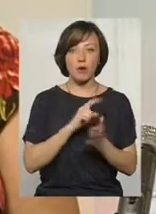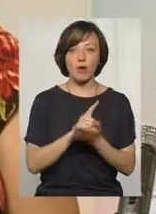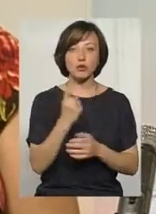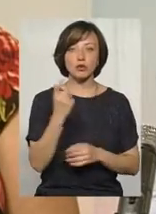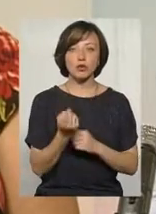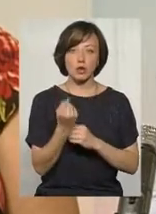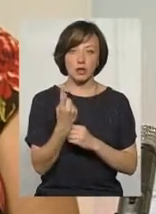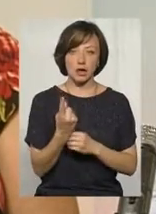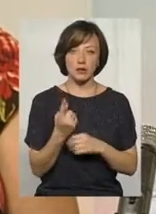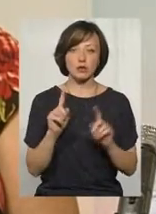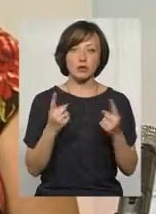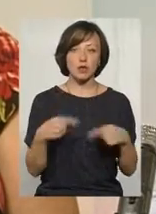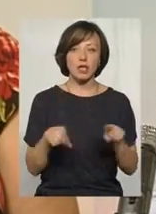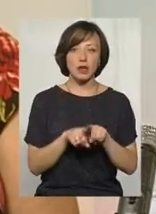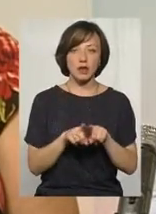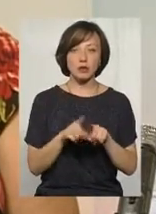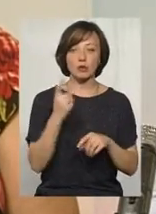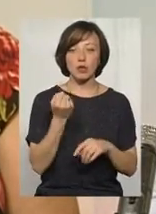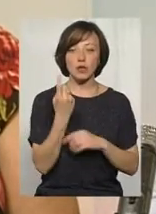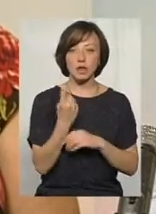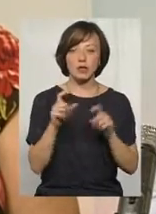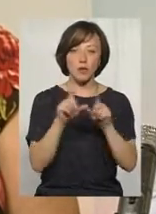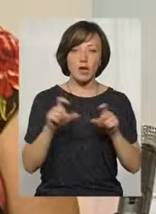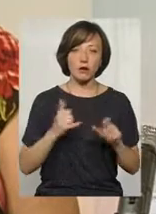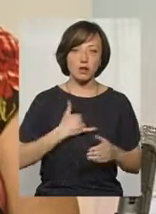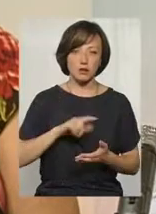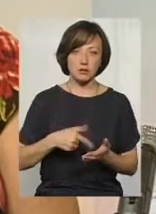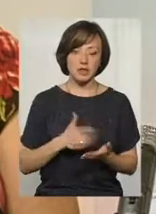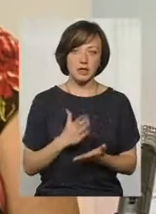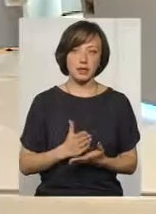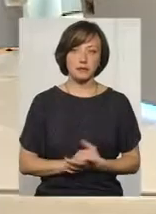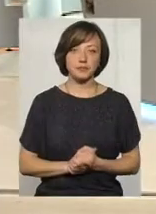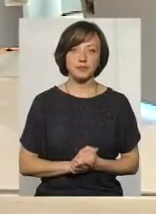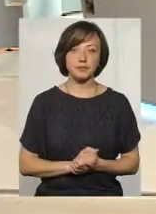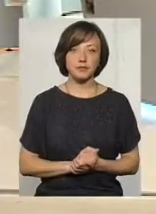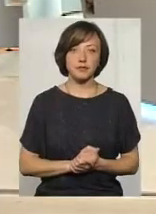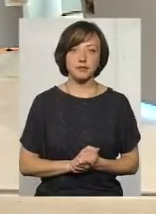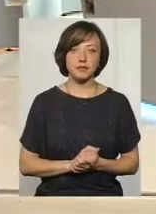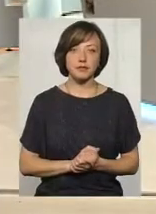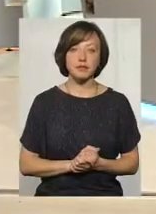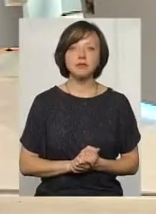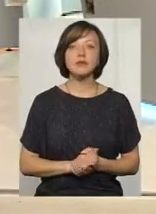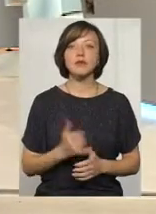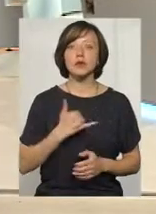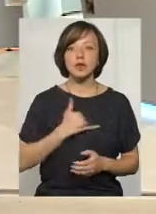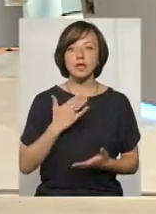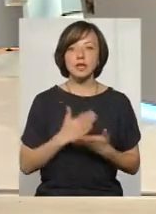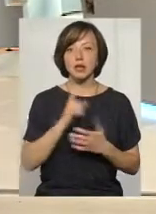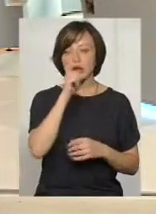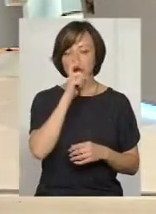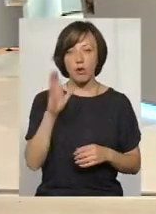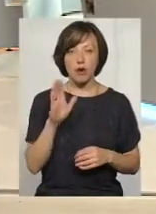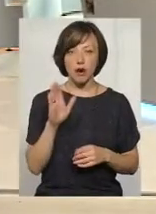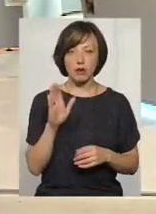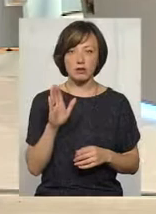111, оскільки таких 111 об'єктів у нас у місті є. Ви знаєте, нас, мабуть, є непогана, певно, що є